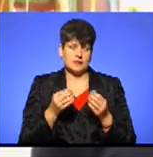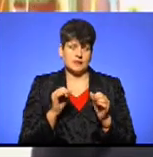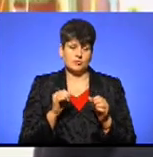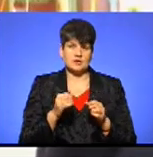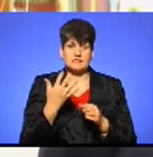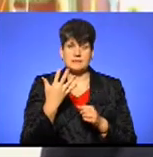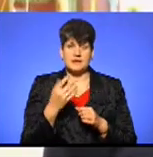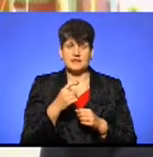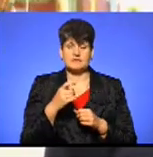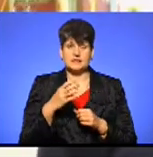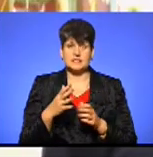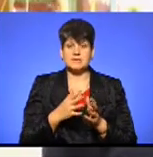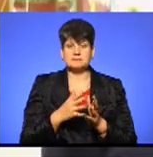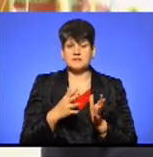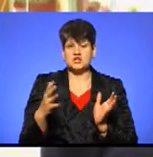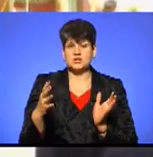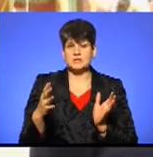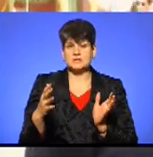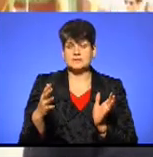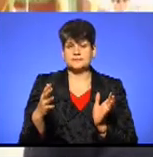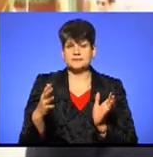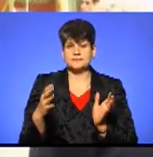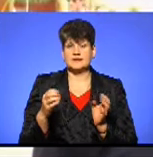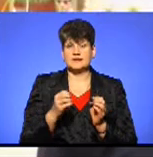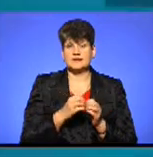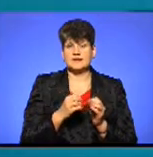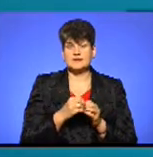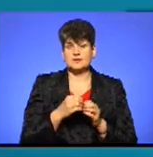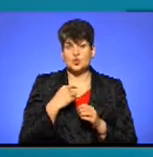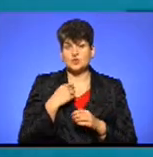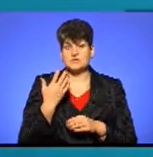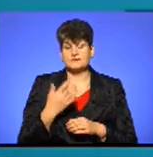за 5 хвилин збільшитися на десяток голосів.